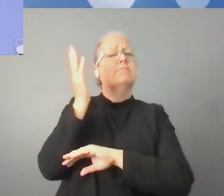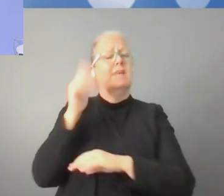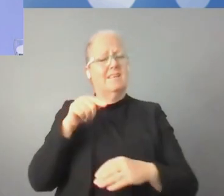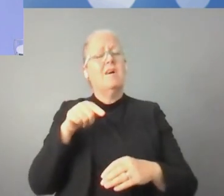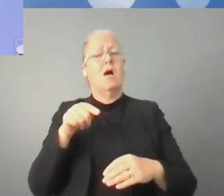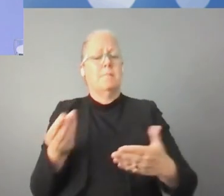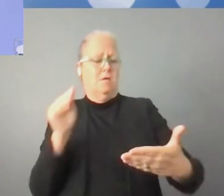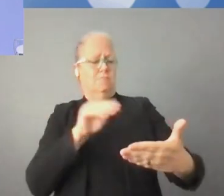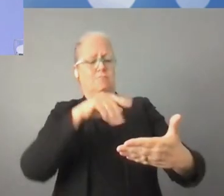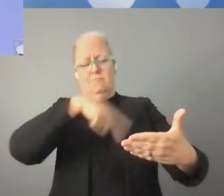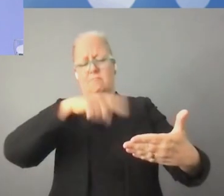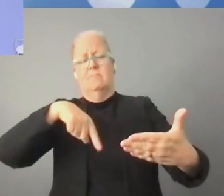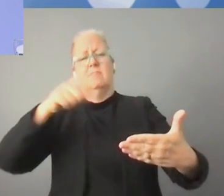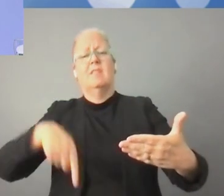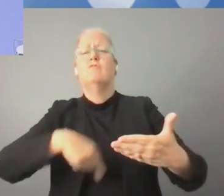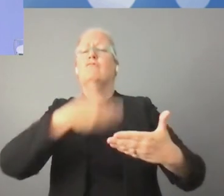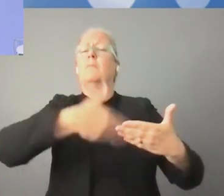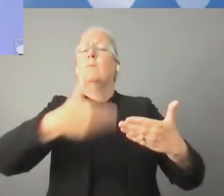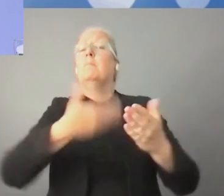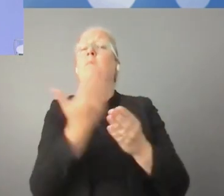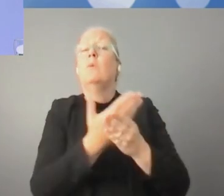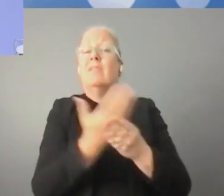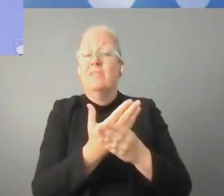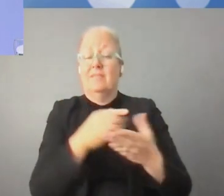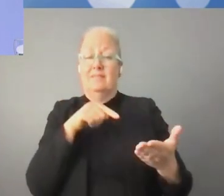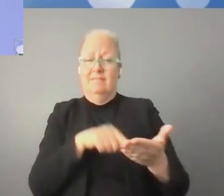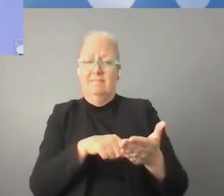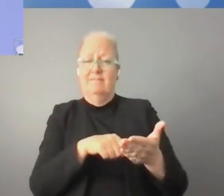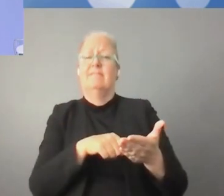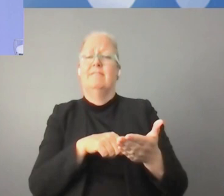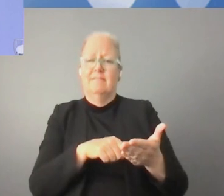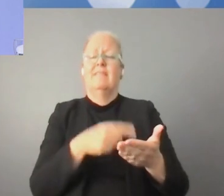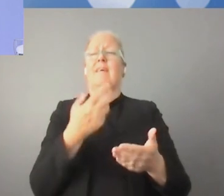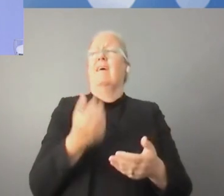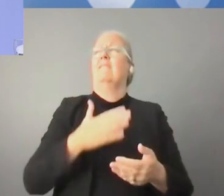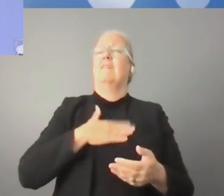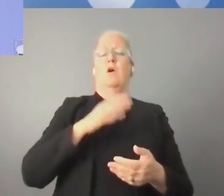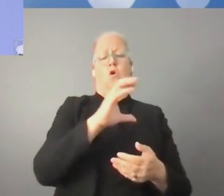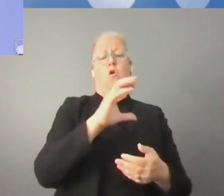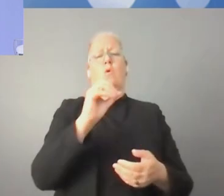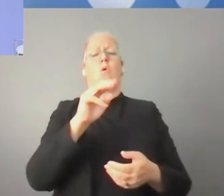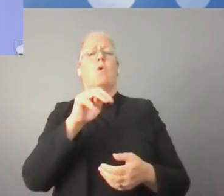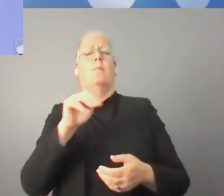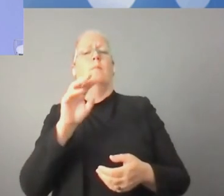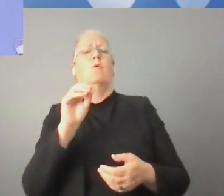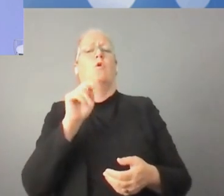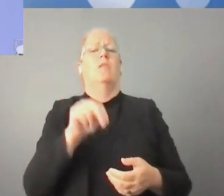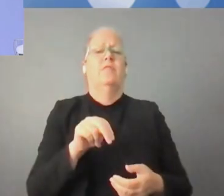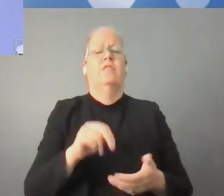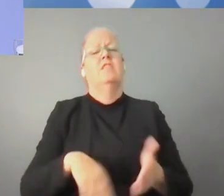قدم الأمين العام رؤية بـ Agenda أي